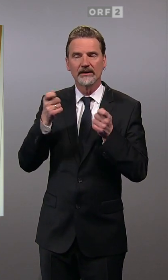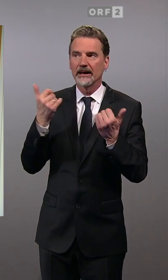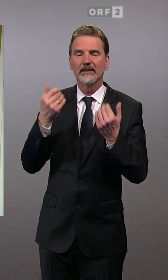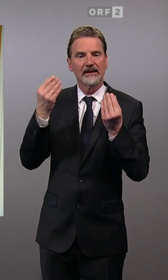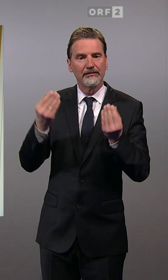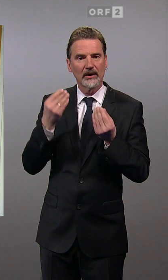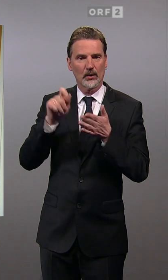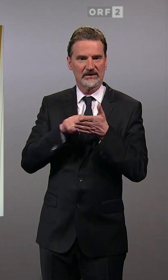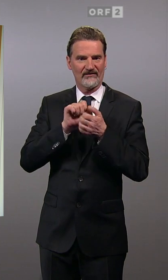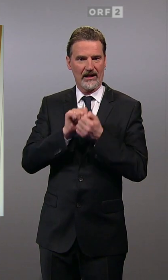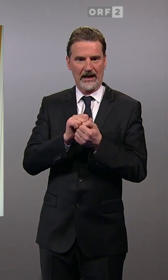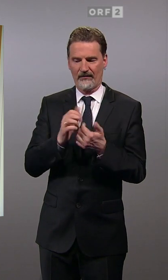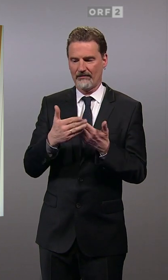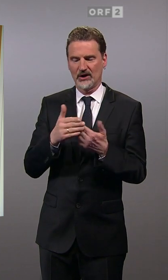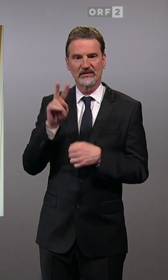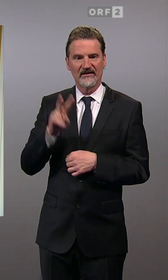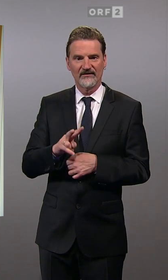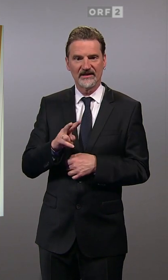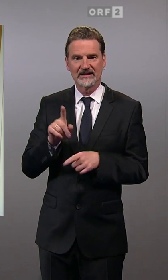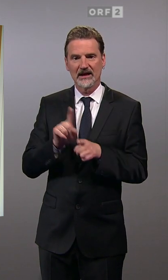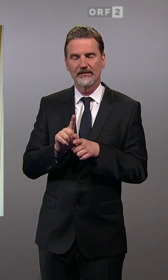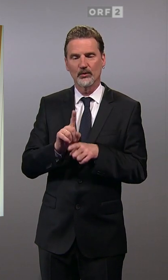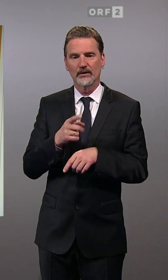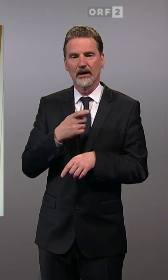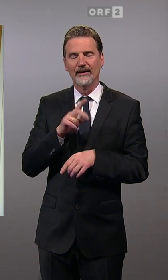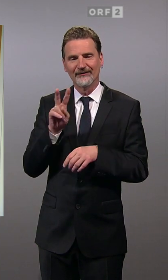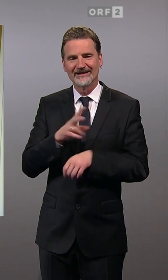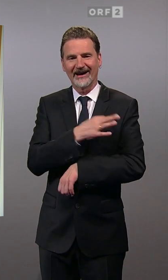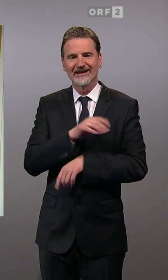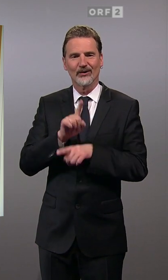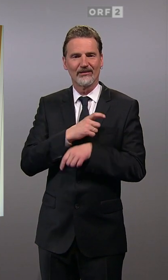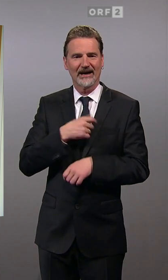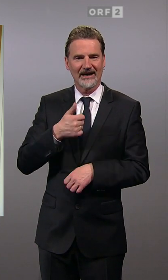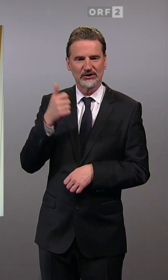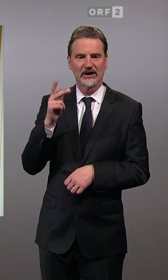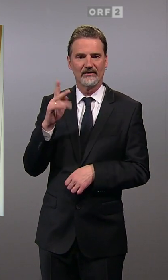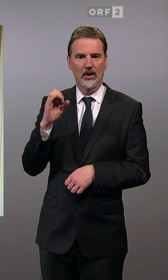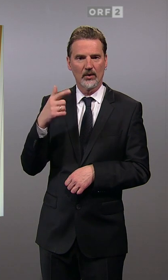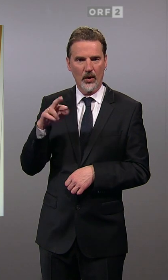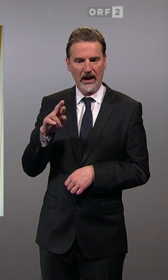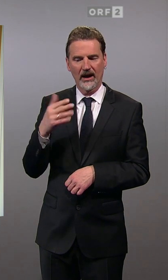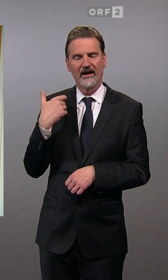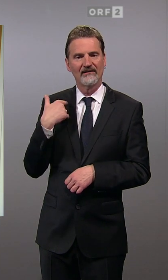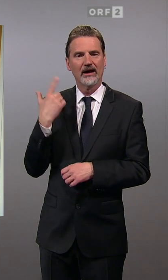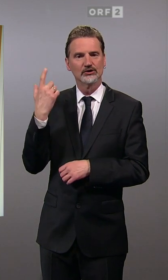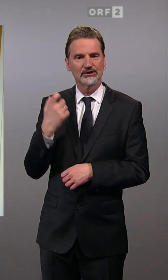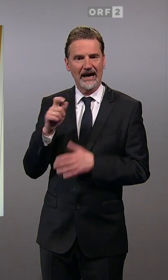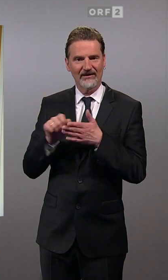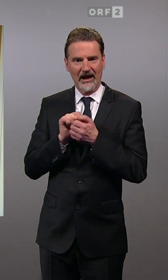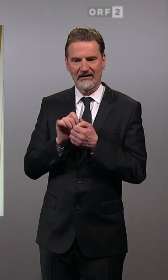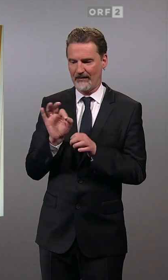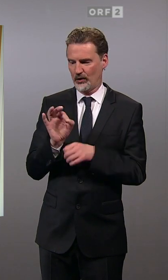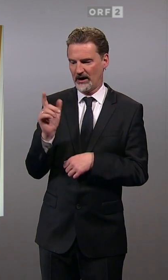Vizekanzler und Parteichef Kogler beim Wahlkampfauftakt im November schon oder auch vorgestern erst beim Wahlkampfabschluss